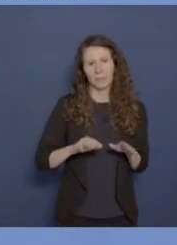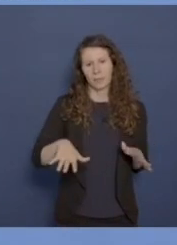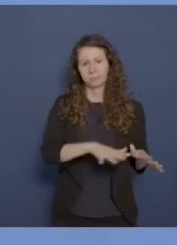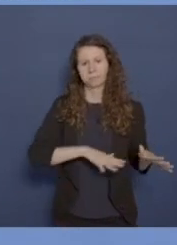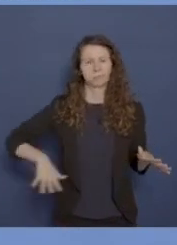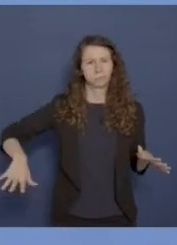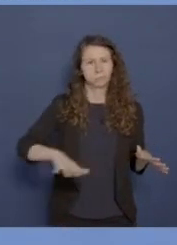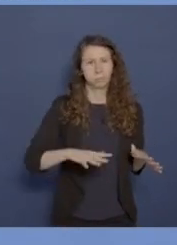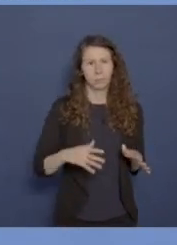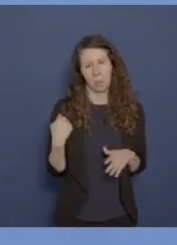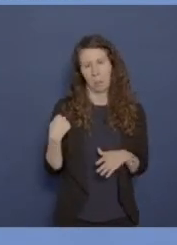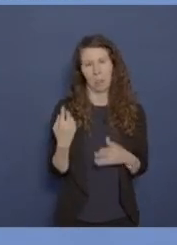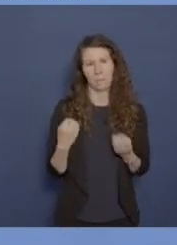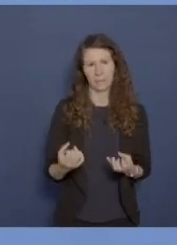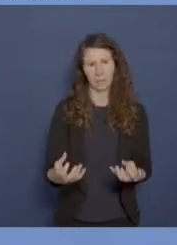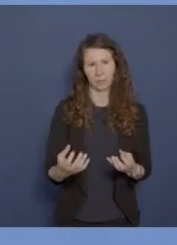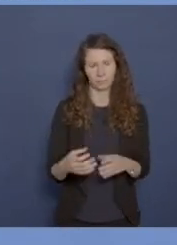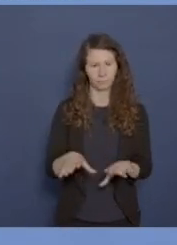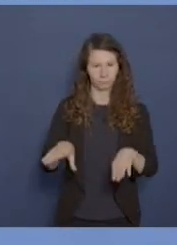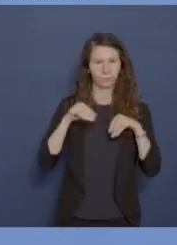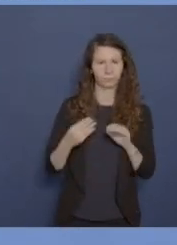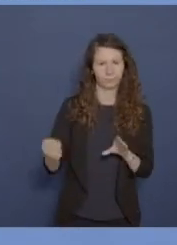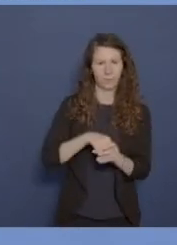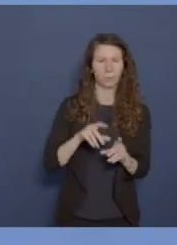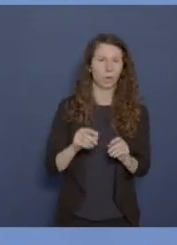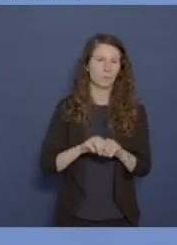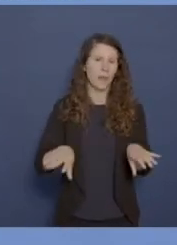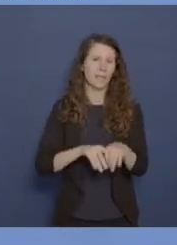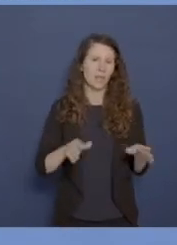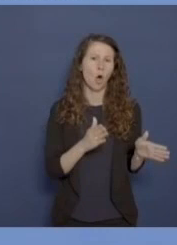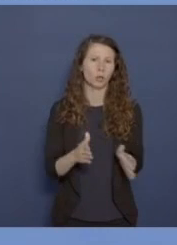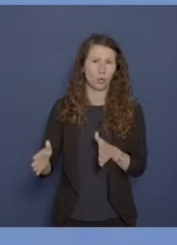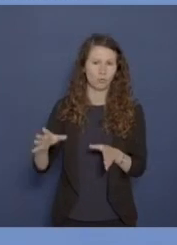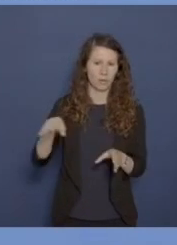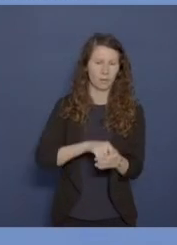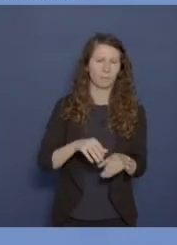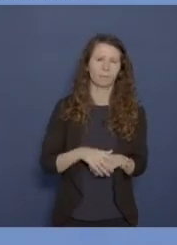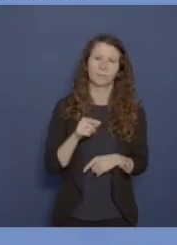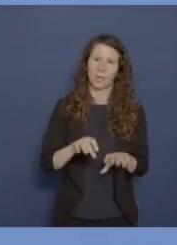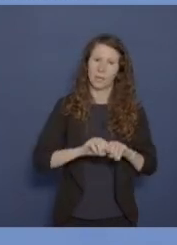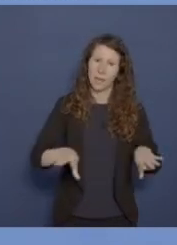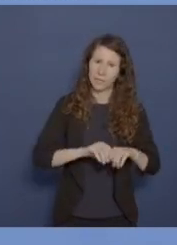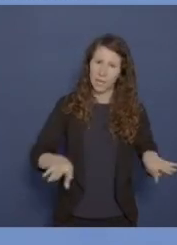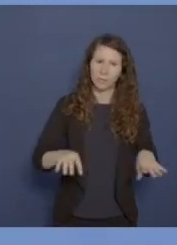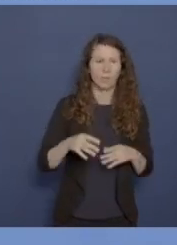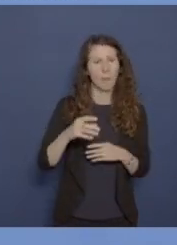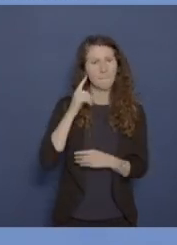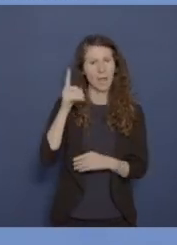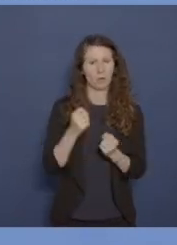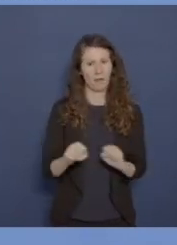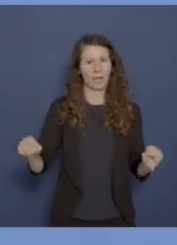die aktuellen Herausforderungen an die Medienordnung zusammen. Eine Medienordnung, die der Medien- und Meinungsfreiheit